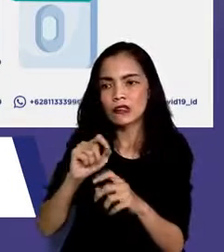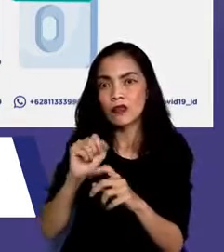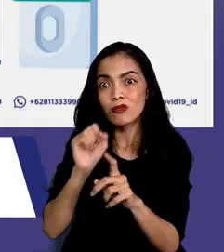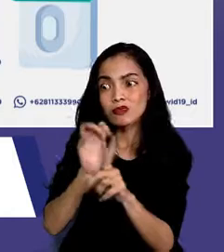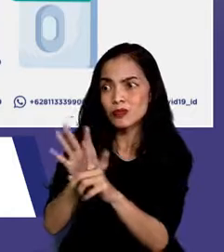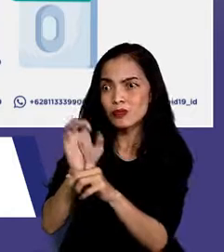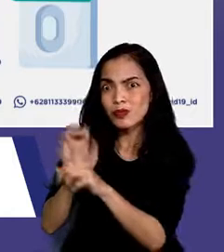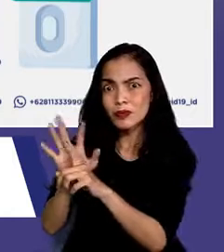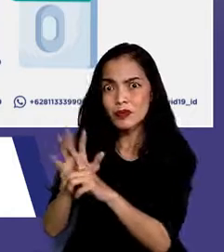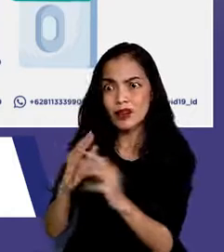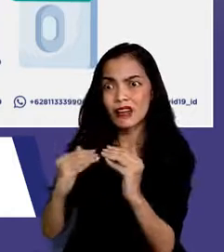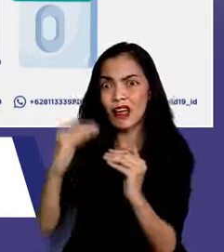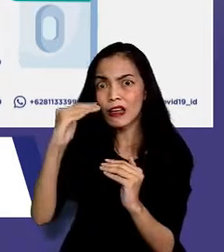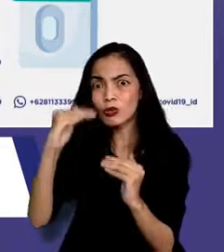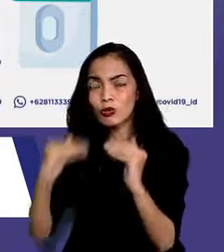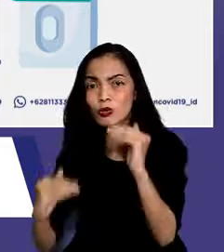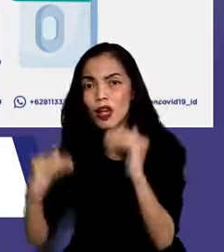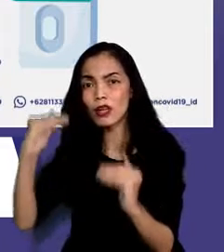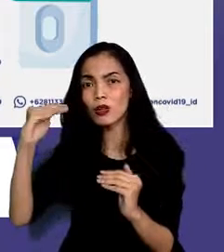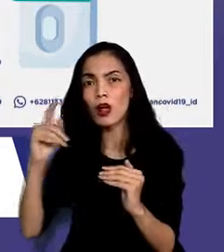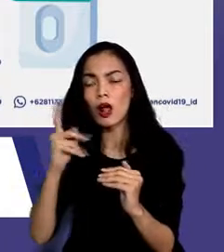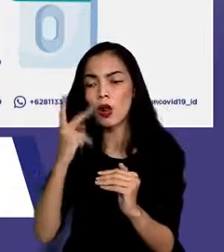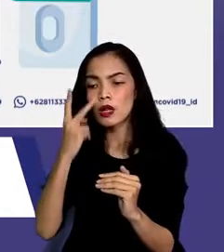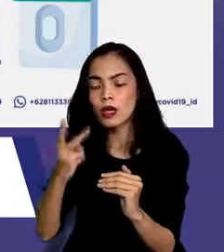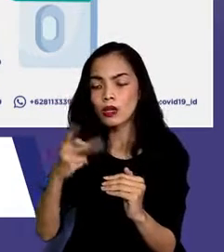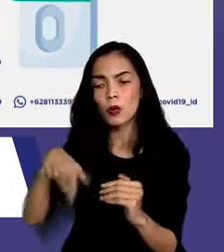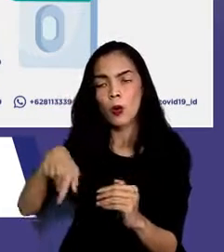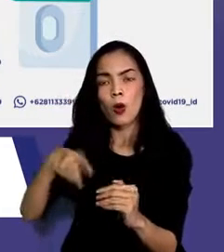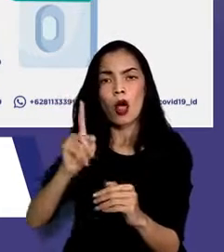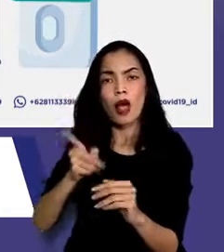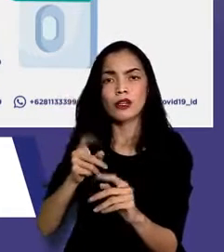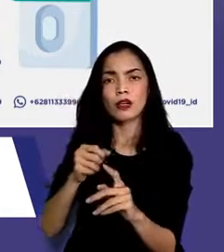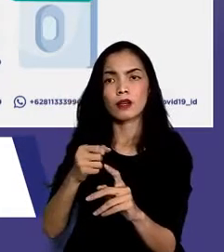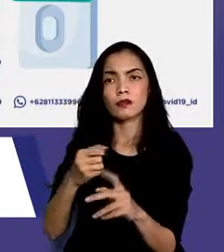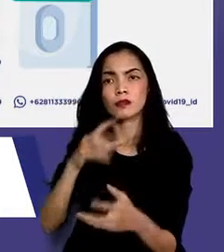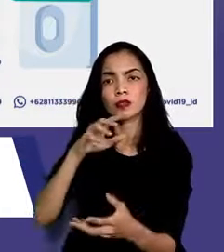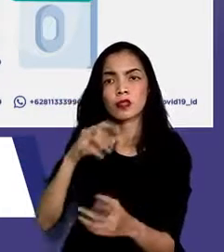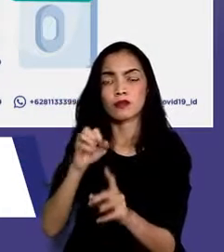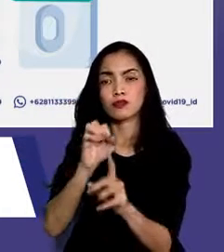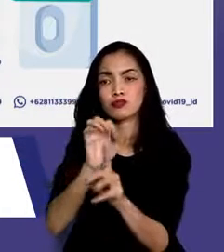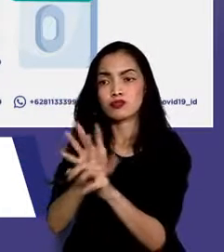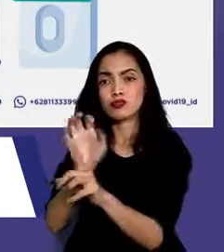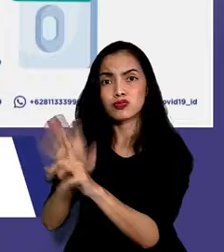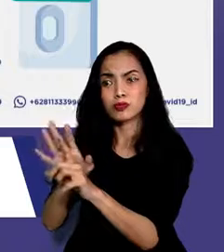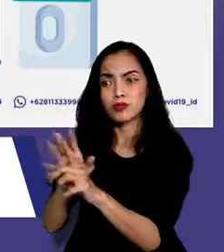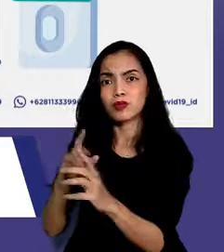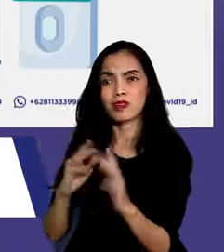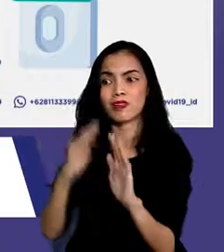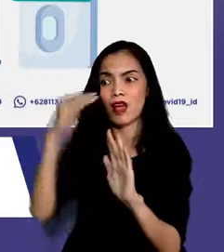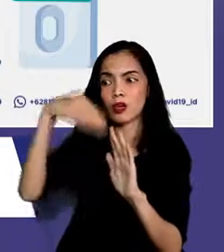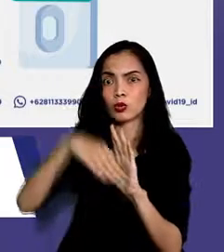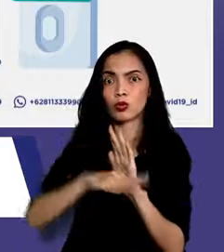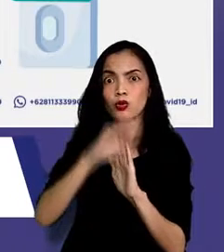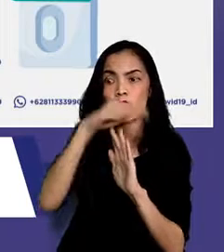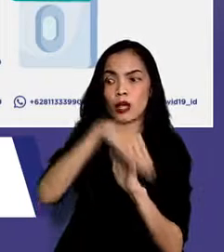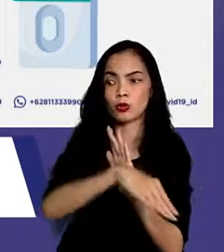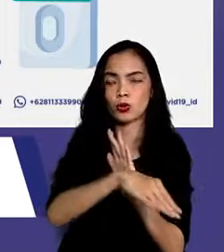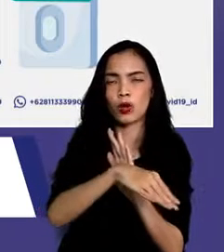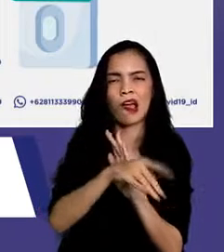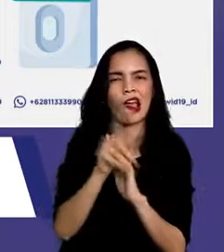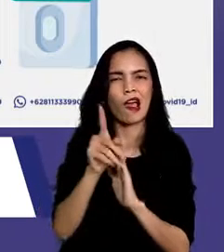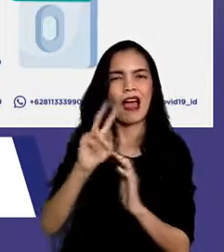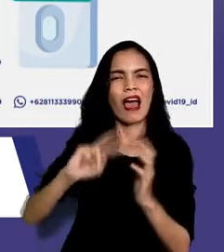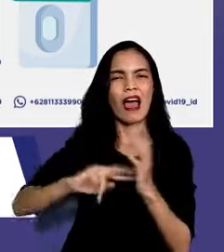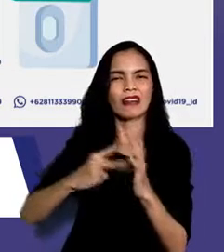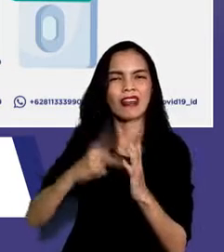jika terjadi kemunculan kasus sporadik atau ditemukannya beberapa jumlah kasus yang dinamis maka lakukan testing,